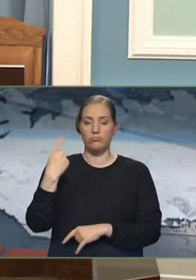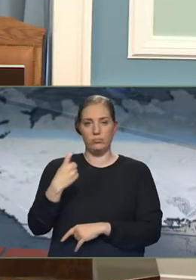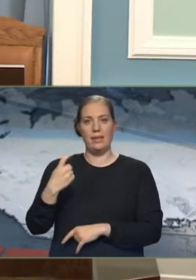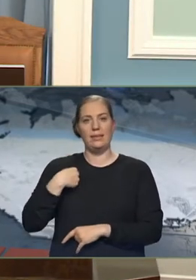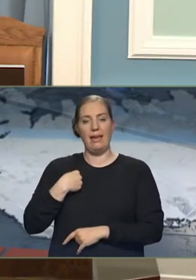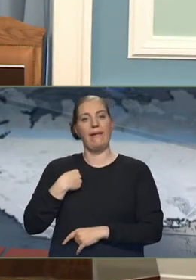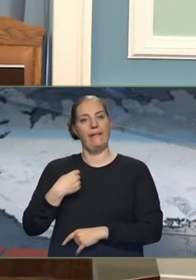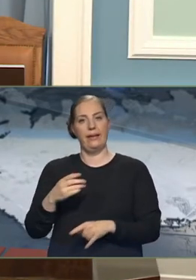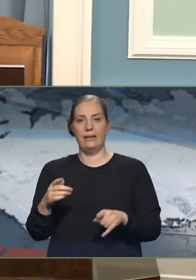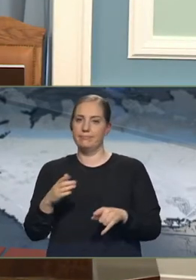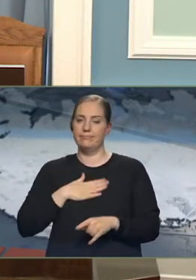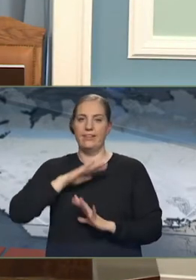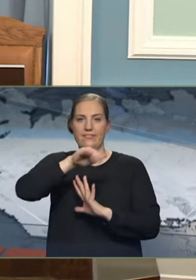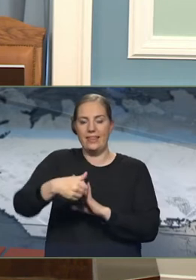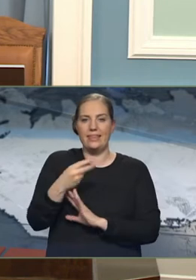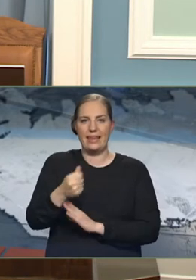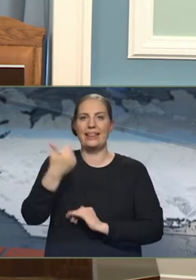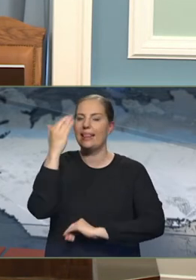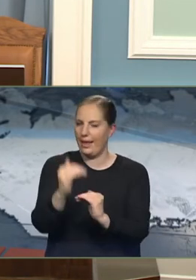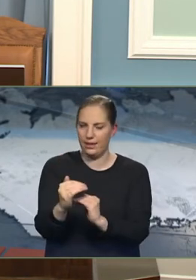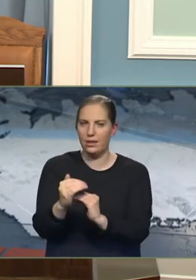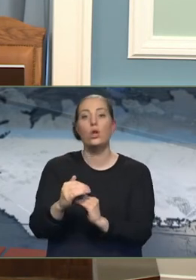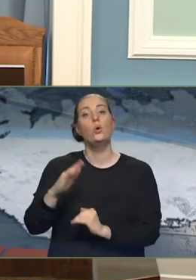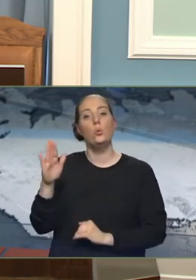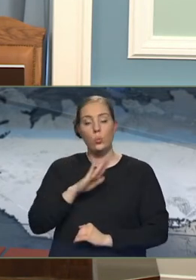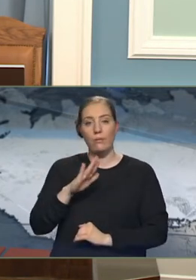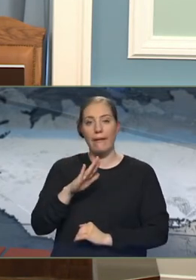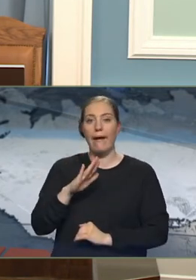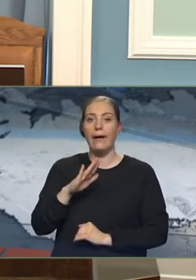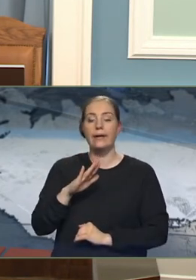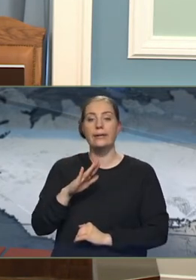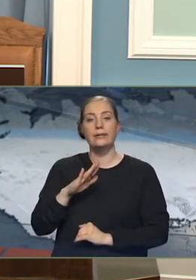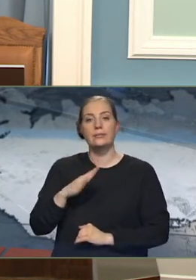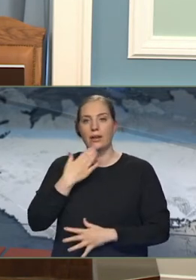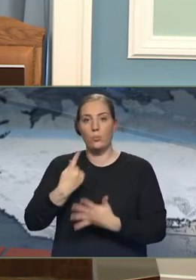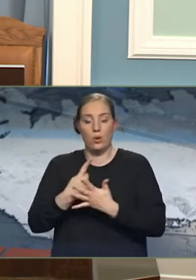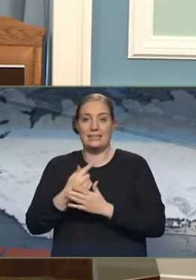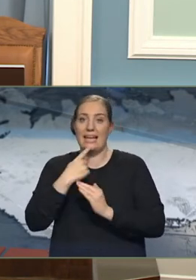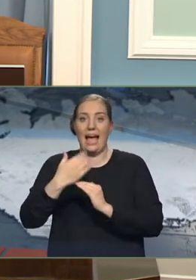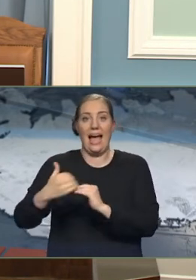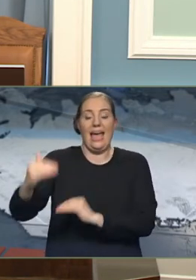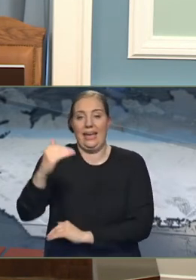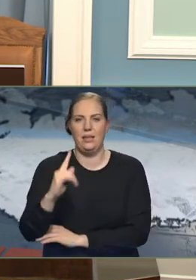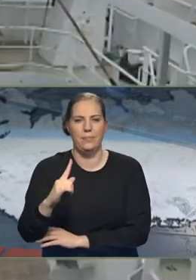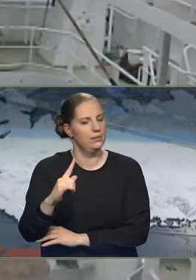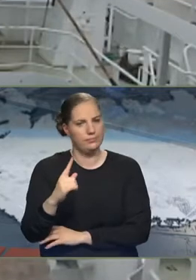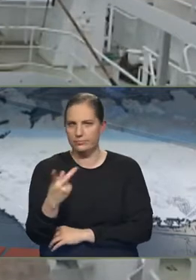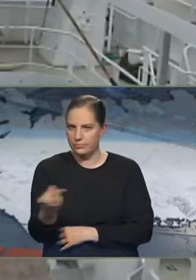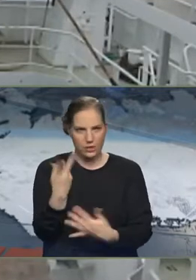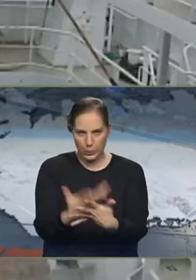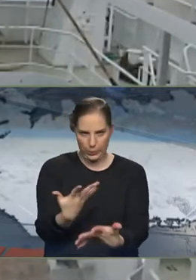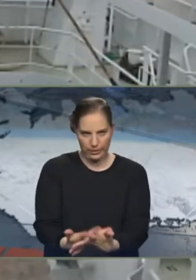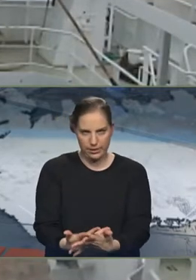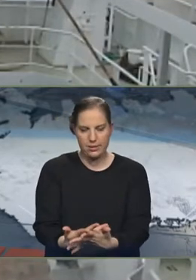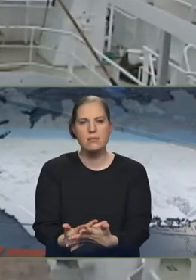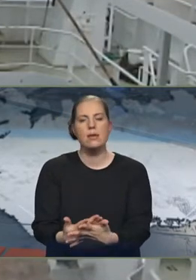lækkun veiðigjölds og væntalega verið þá núna sæður verið að hækka veiðigjöld hvorugt á við rauka steðjast. Ég veldi